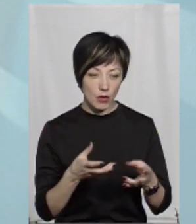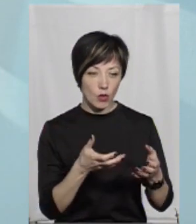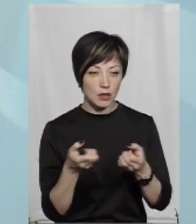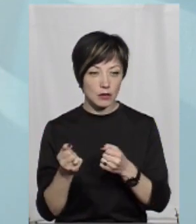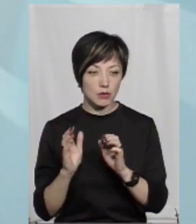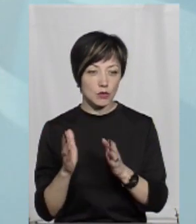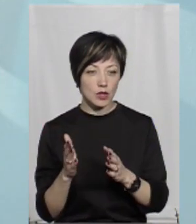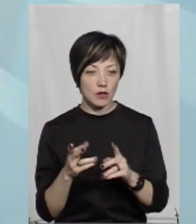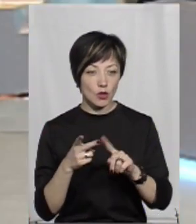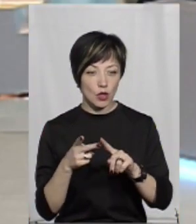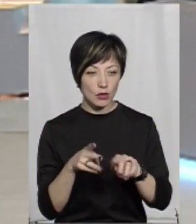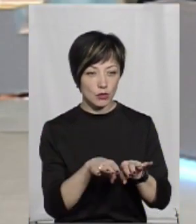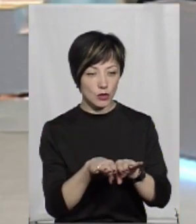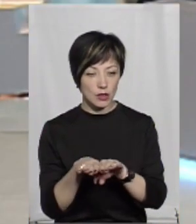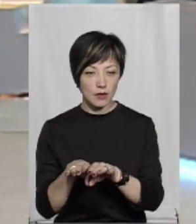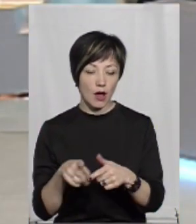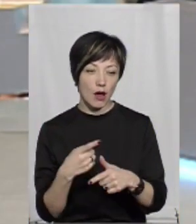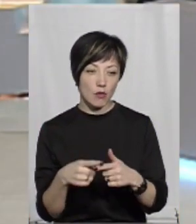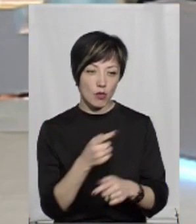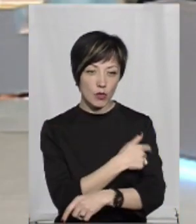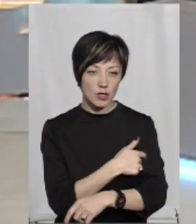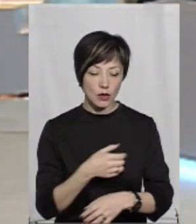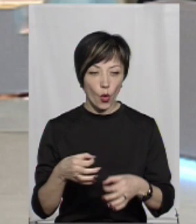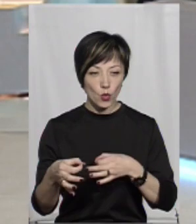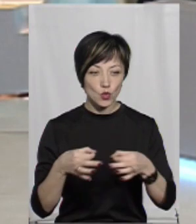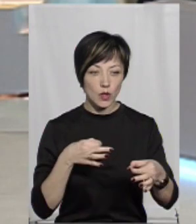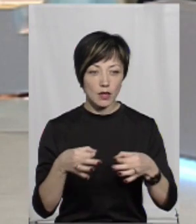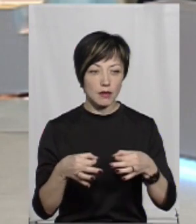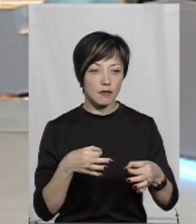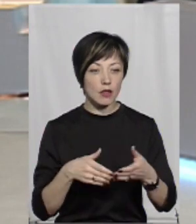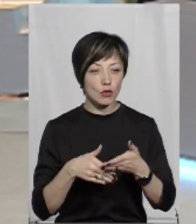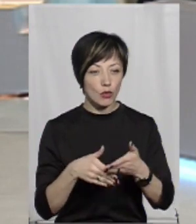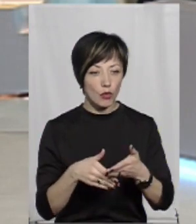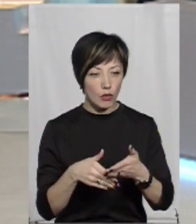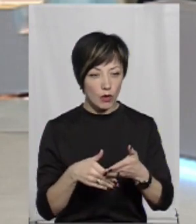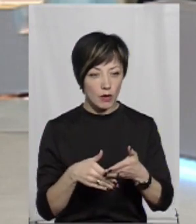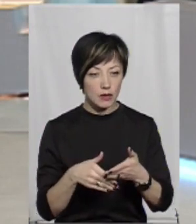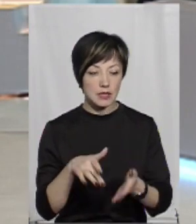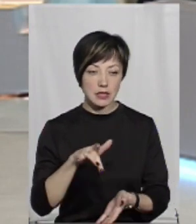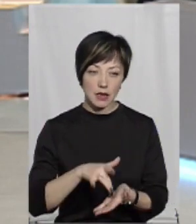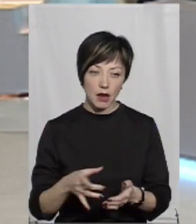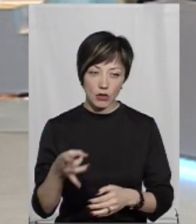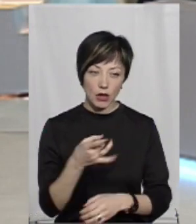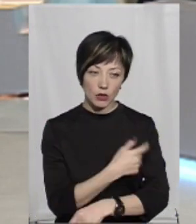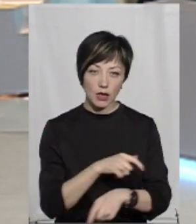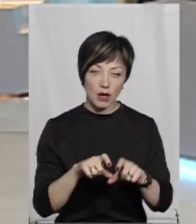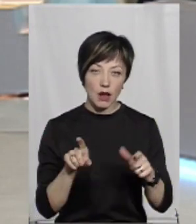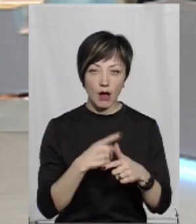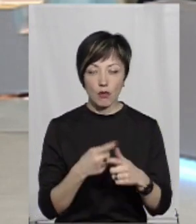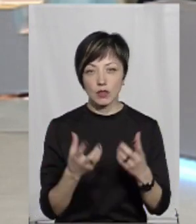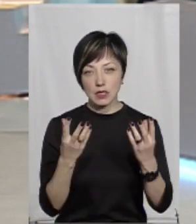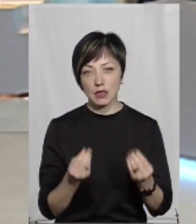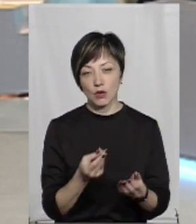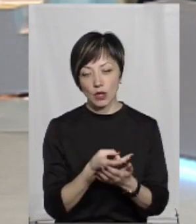отримувати на вторійному рівні або поліклінічна консультативна допомога в поліклініці, центральній районній лікарні або в